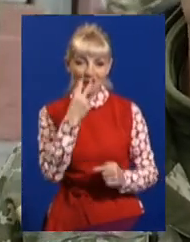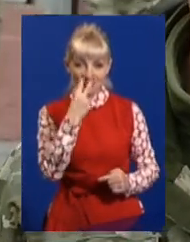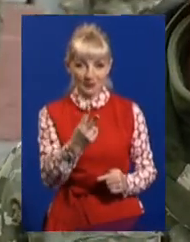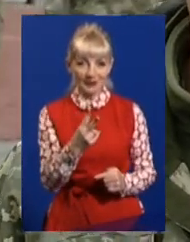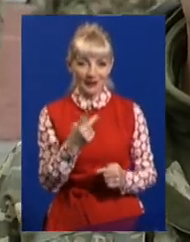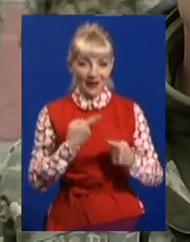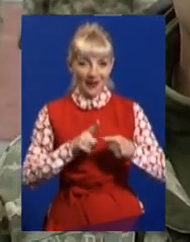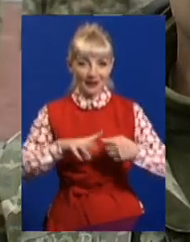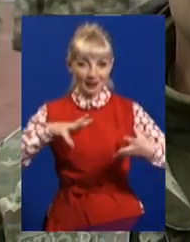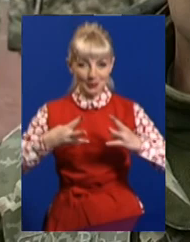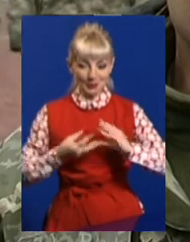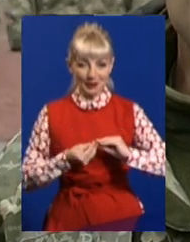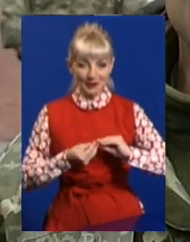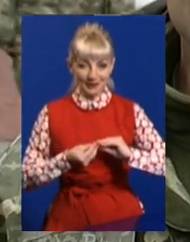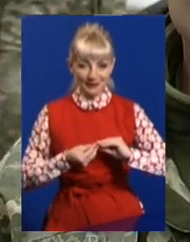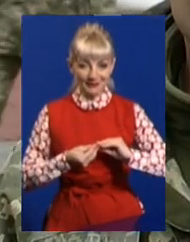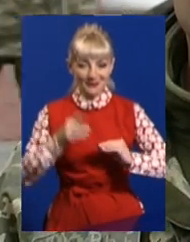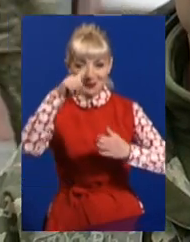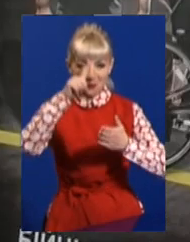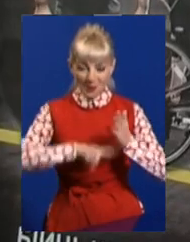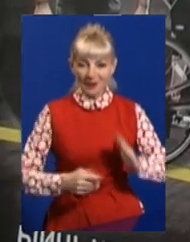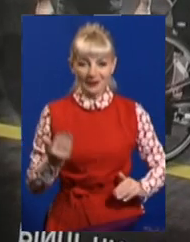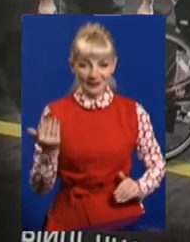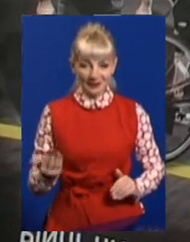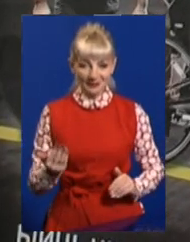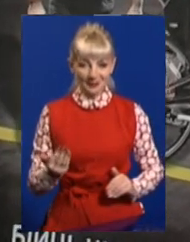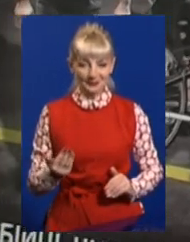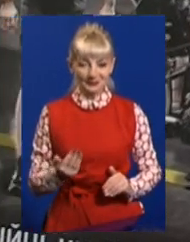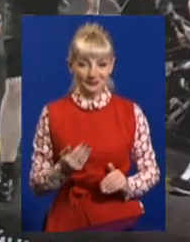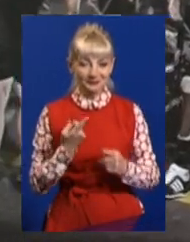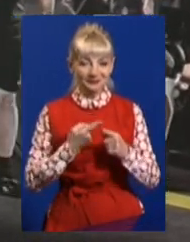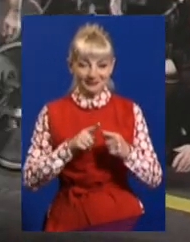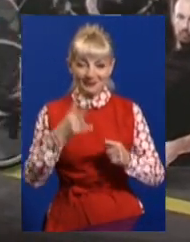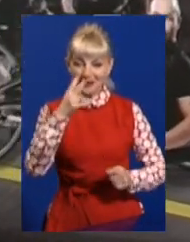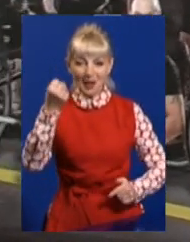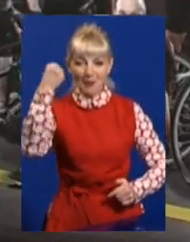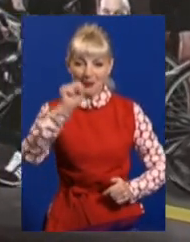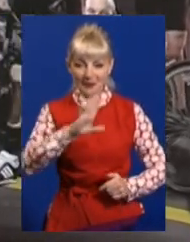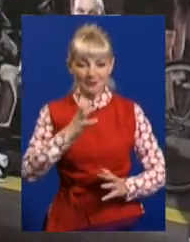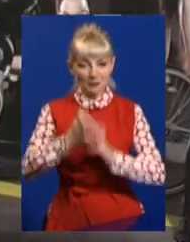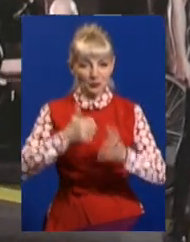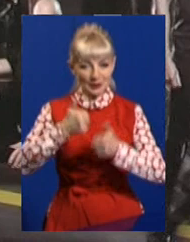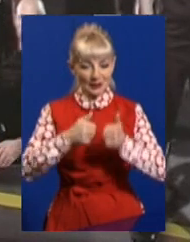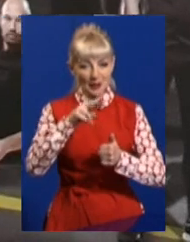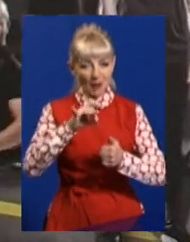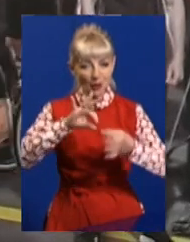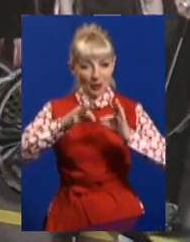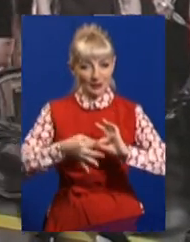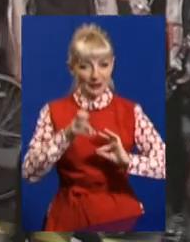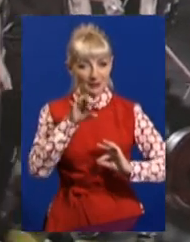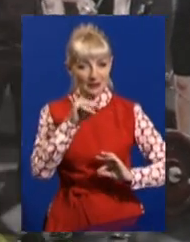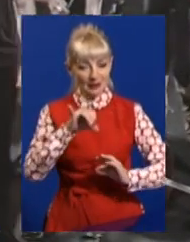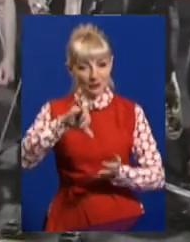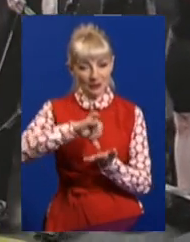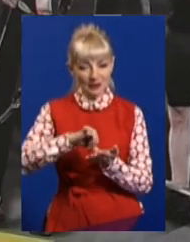всі ці результати і впевненість його. Ігри Нескорених – це міжнародні змагання в паралімпійському стилі, в яких беруть участь